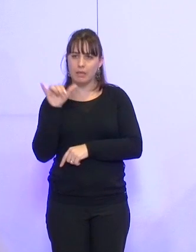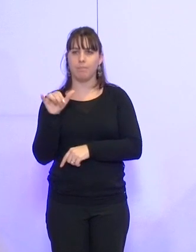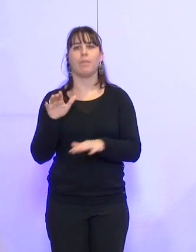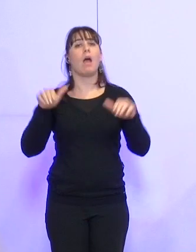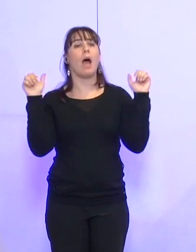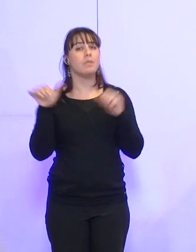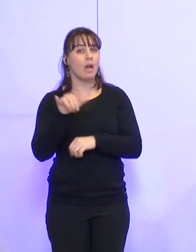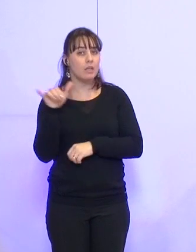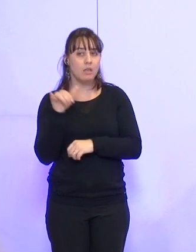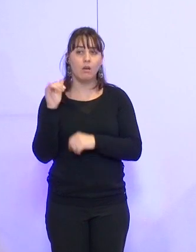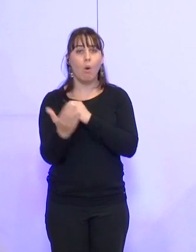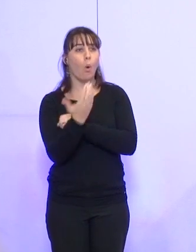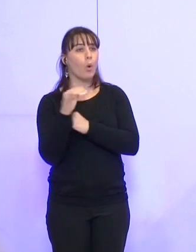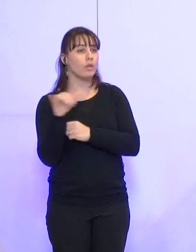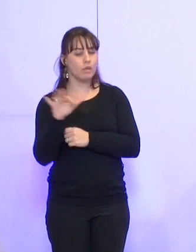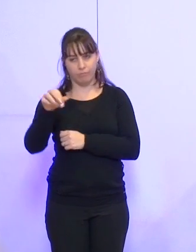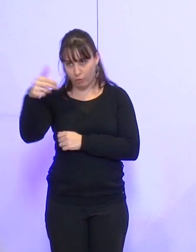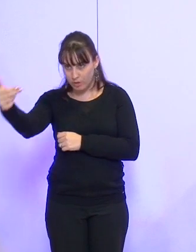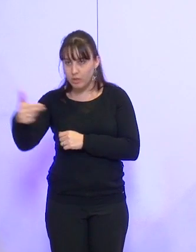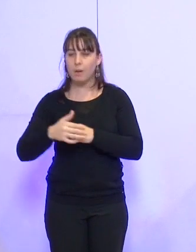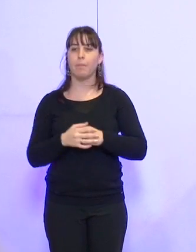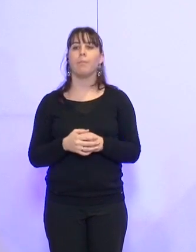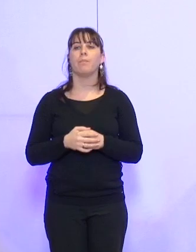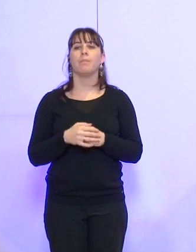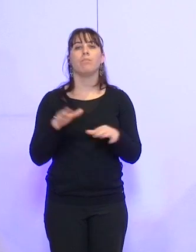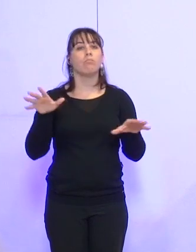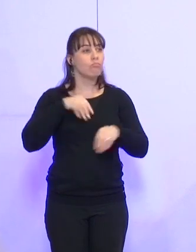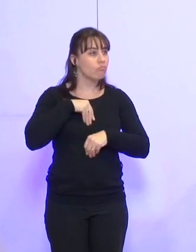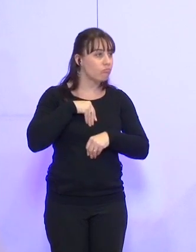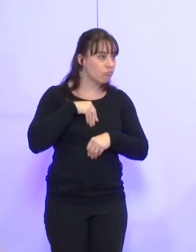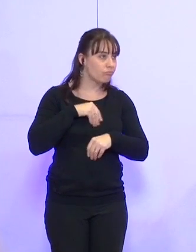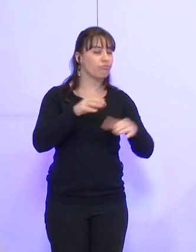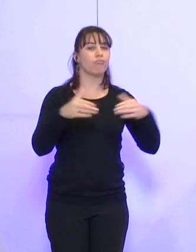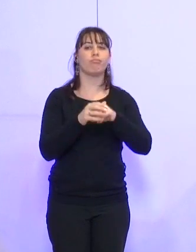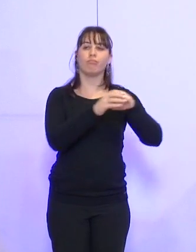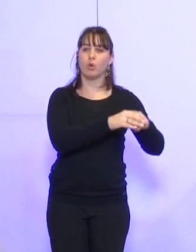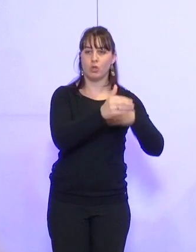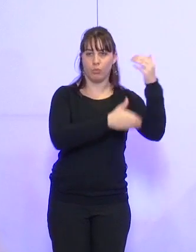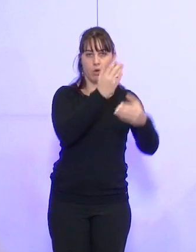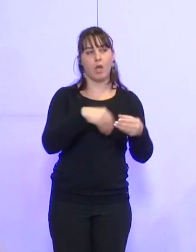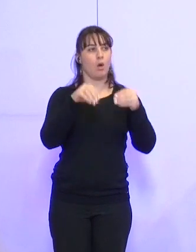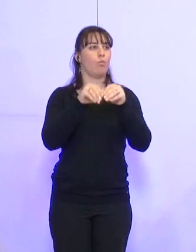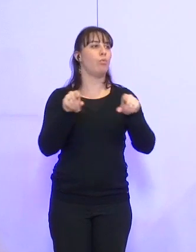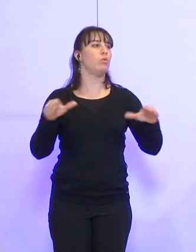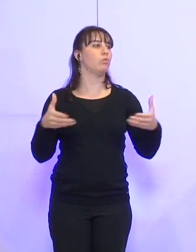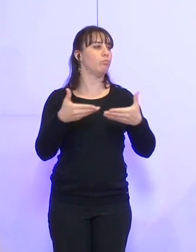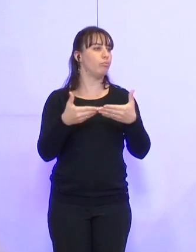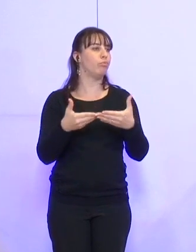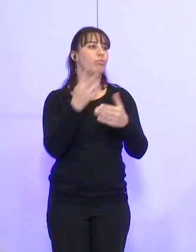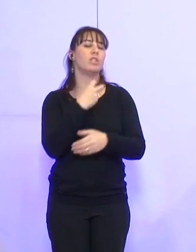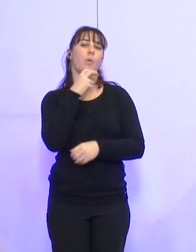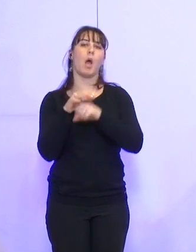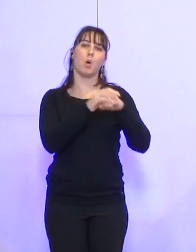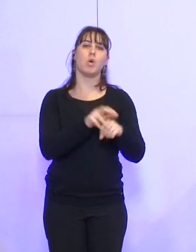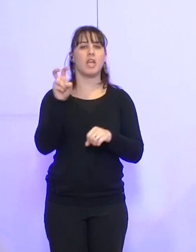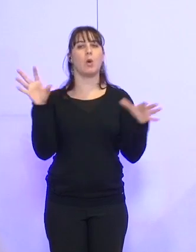? Qui est contre le Front National ? Qui est pour le Rassemblement de Gauche et de Progrès ? Le Rassemblement Citoyens de la